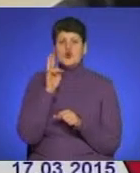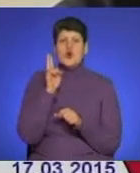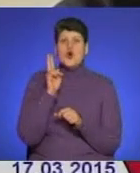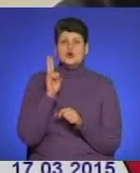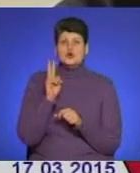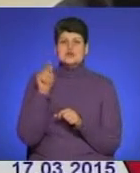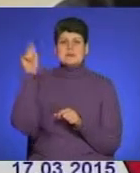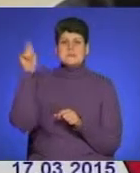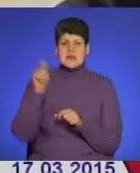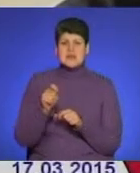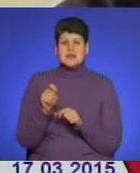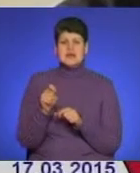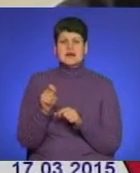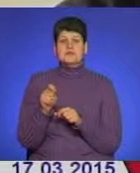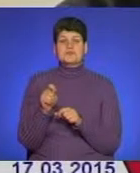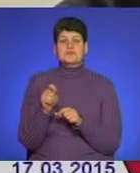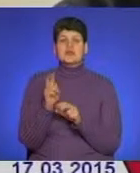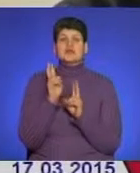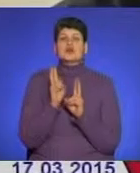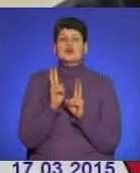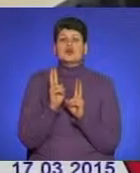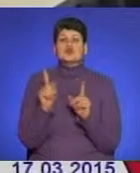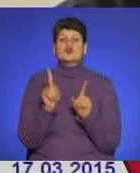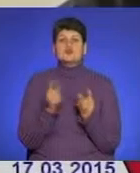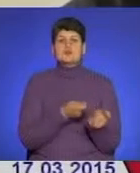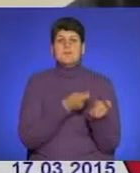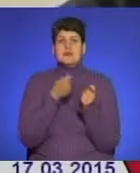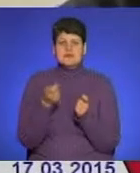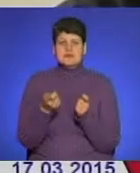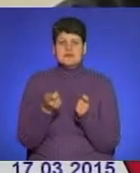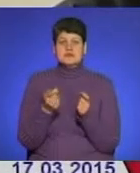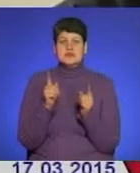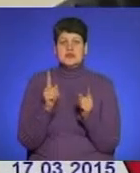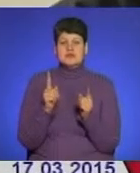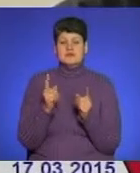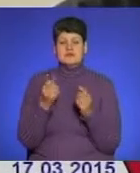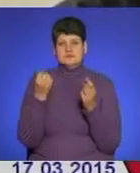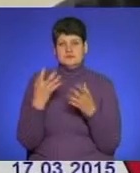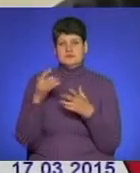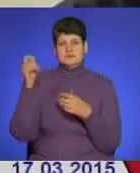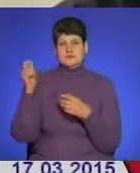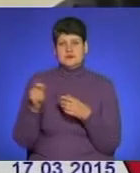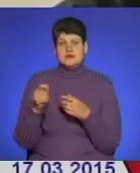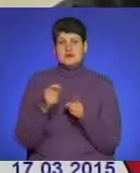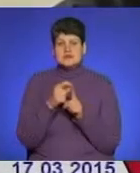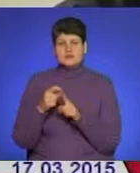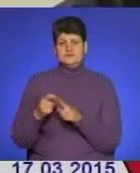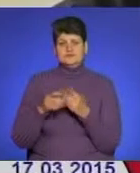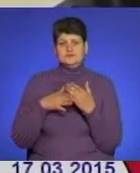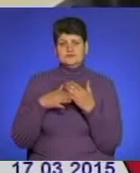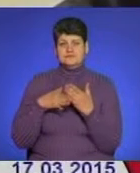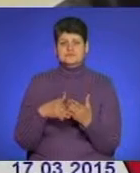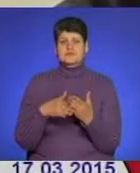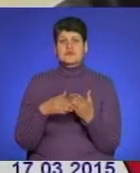до них приїхав, що хтось щось їм привіз, бодай навіть своєю поставою, бодай навіть своїм словом, бодай